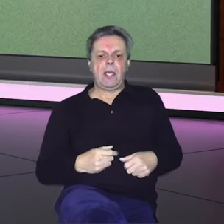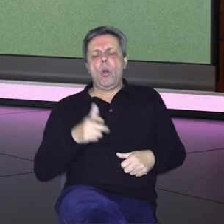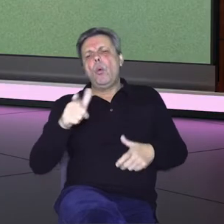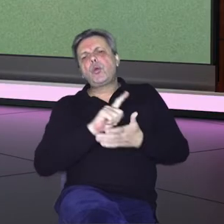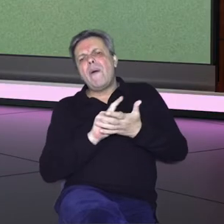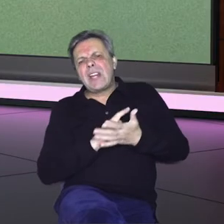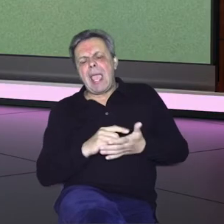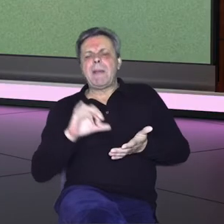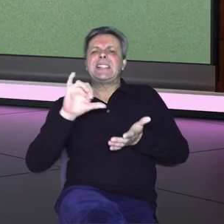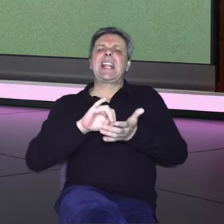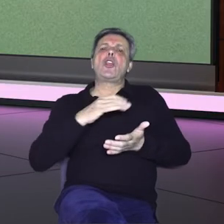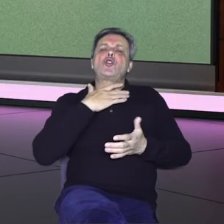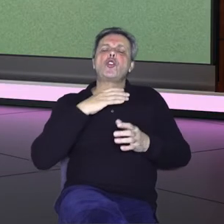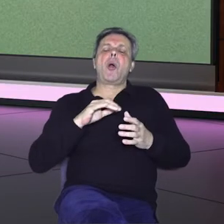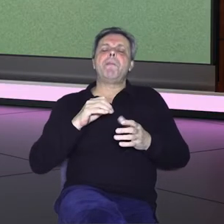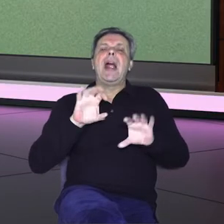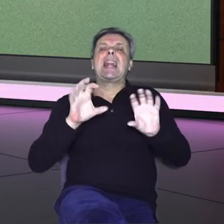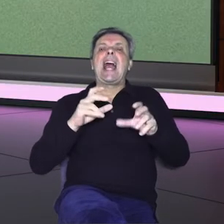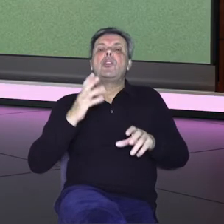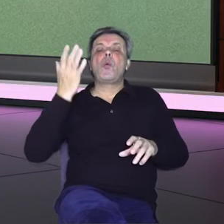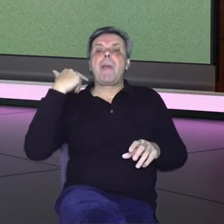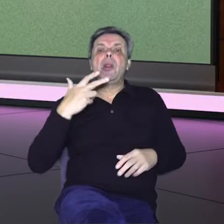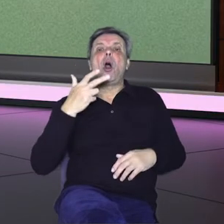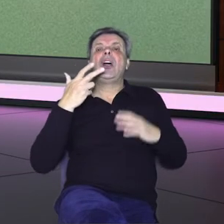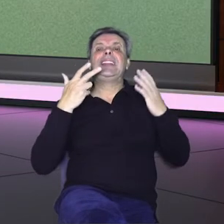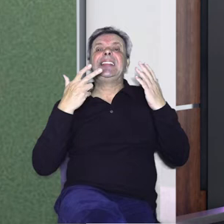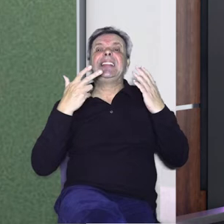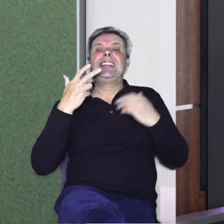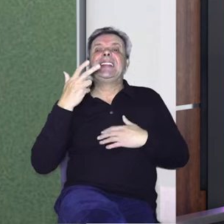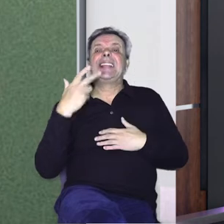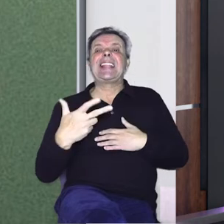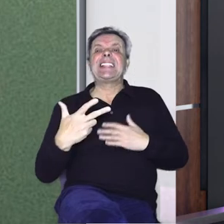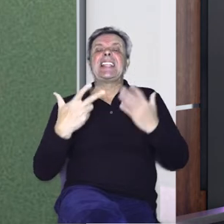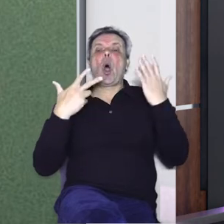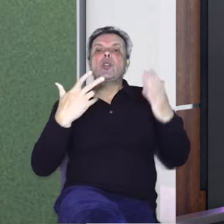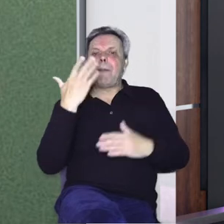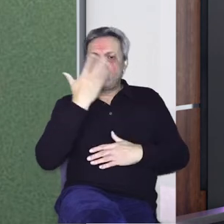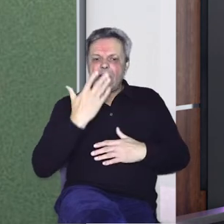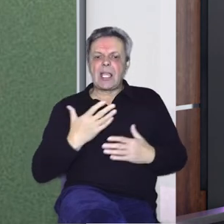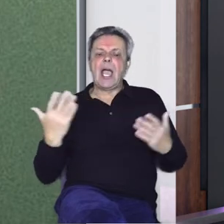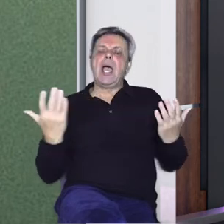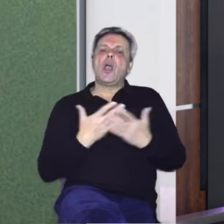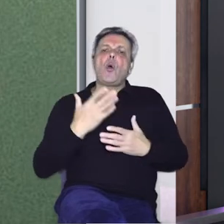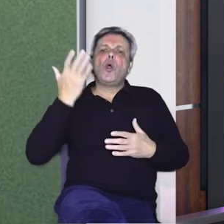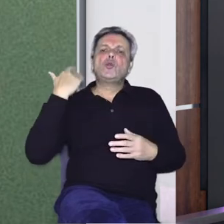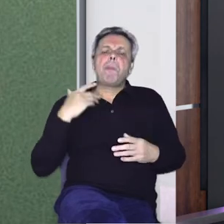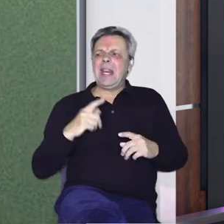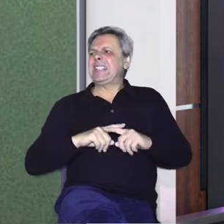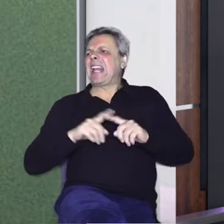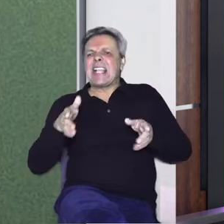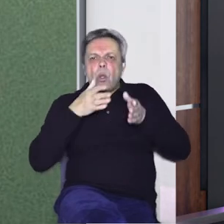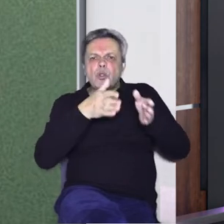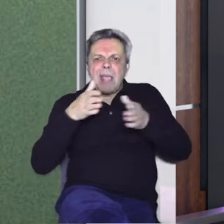Tada u to vrijeme na srednjoj školskom radiju je bilo 38 učenika, ako se ne varam, koji su bili iz